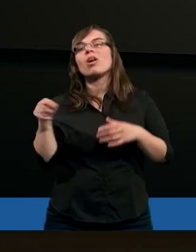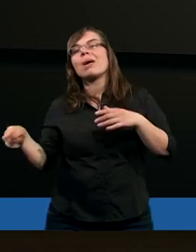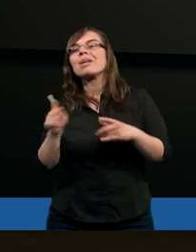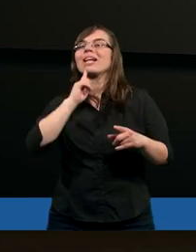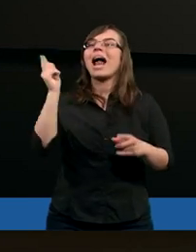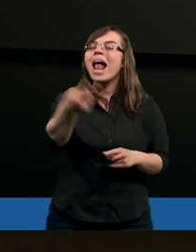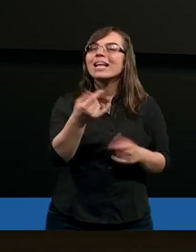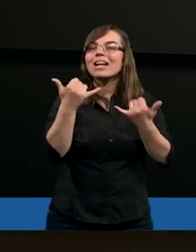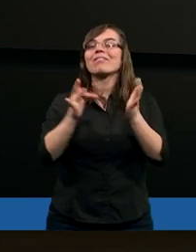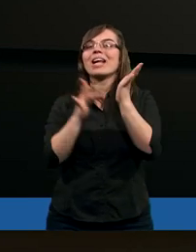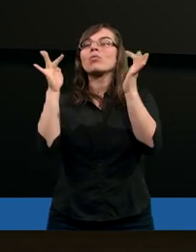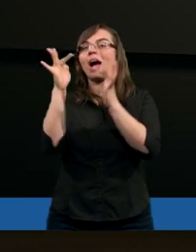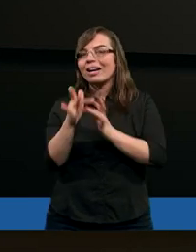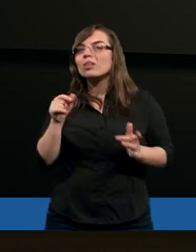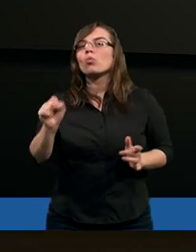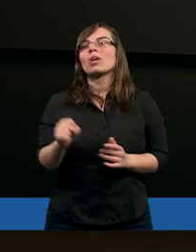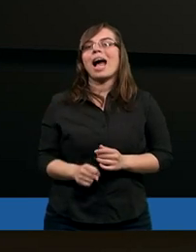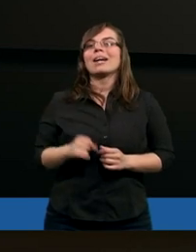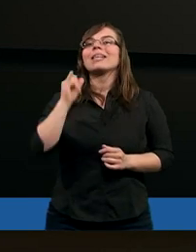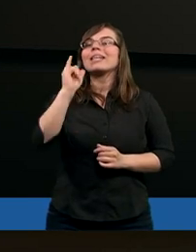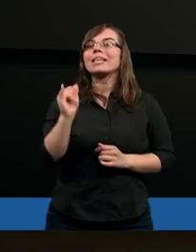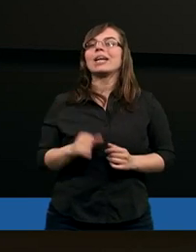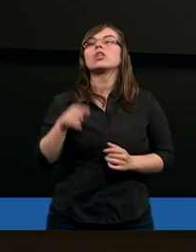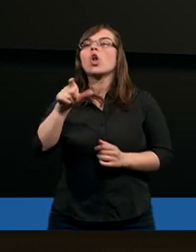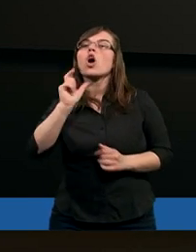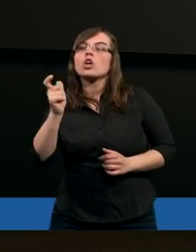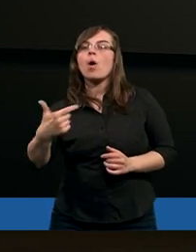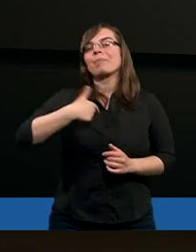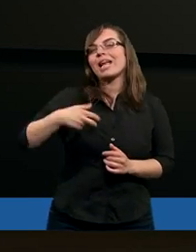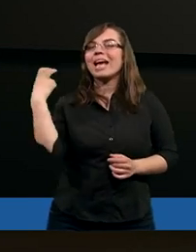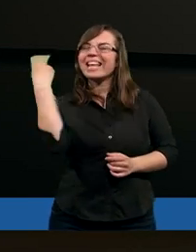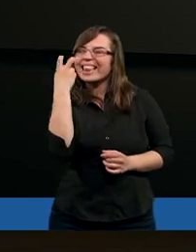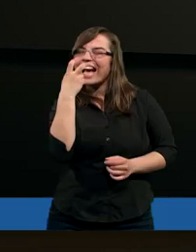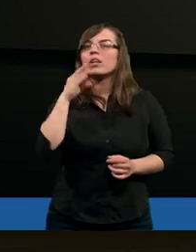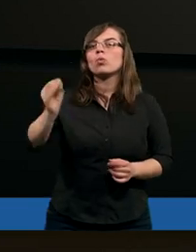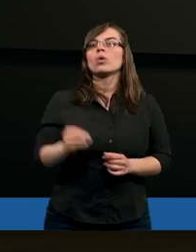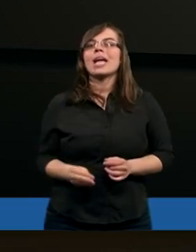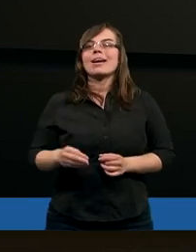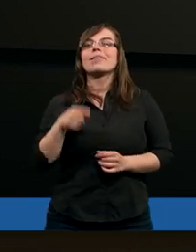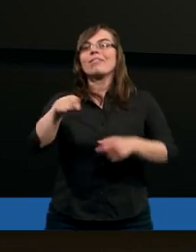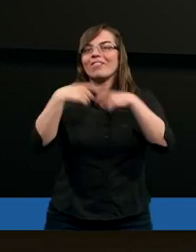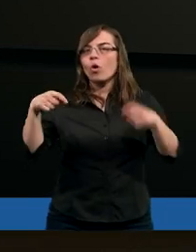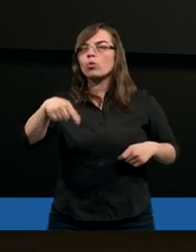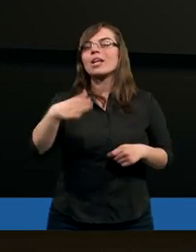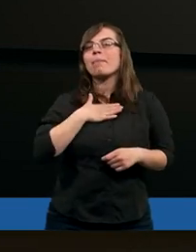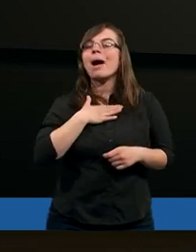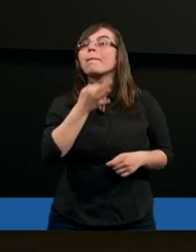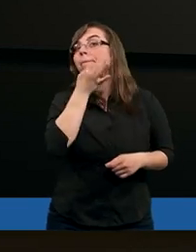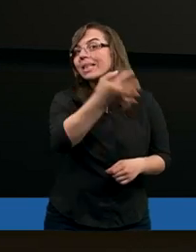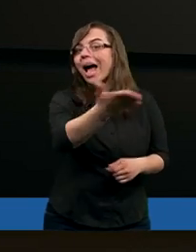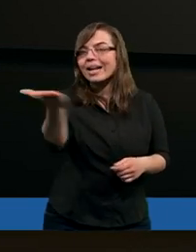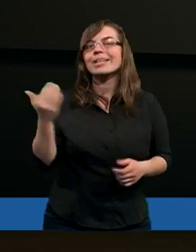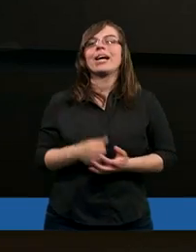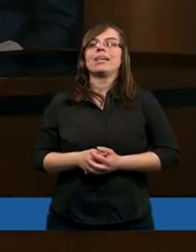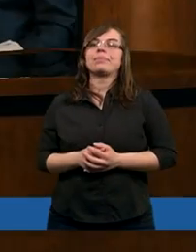zalecenia Jezusa Chrystusa i to, co mnie interesuje, i w związku z tym mam takie